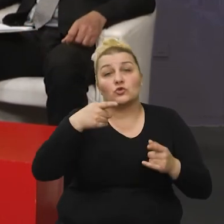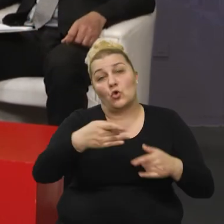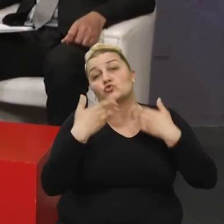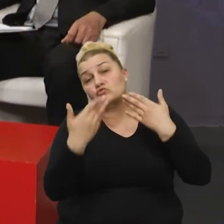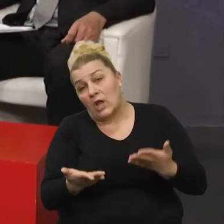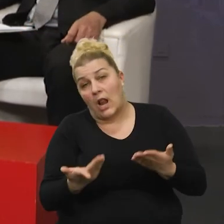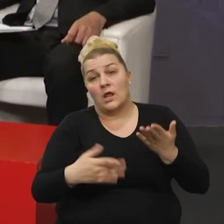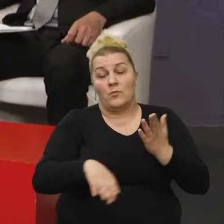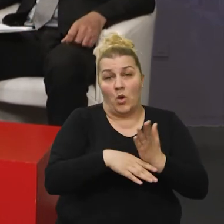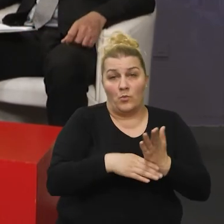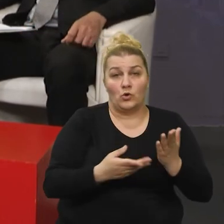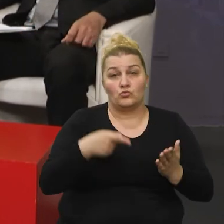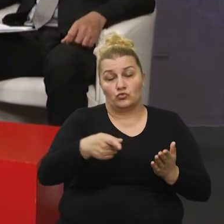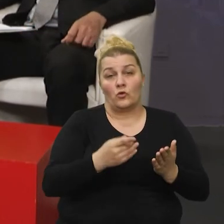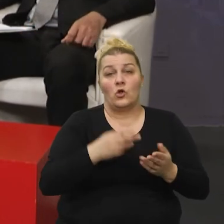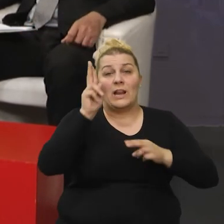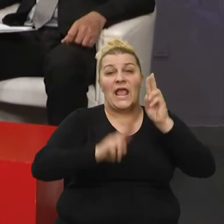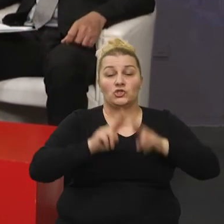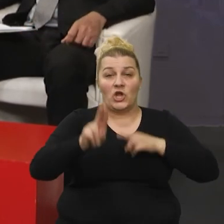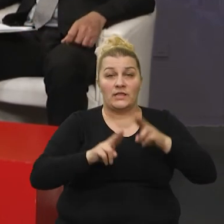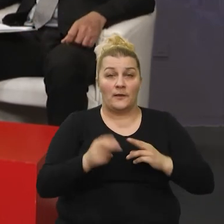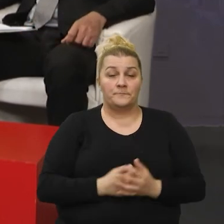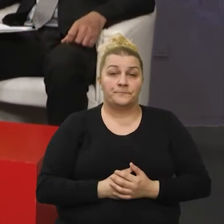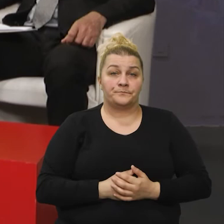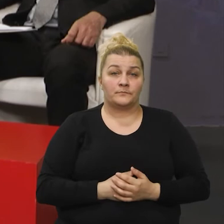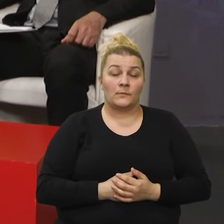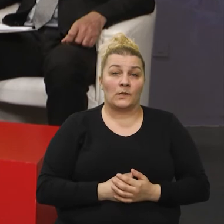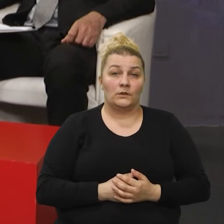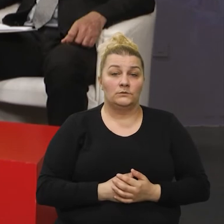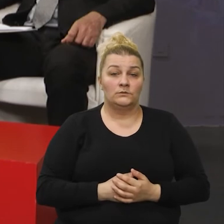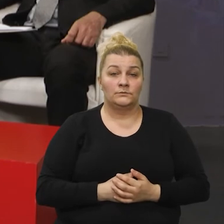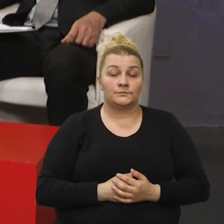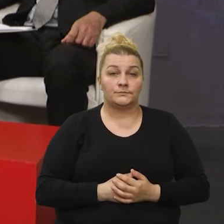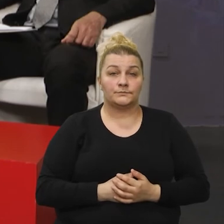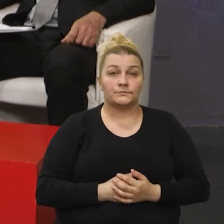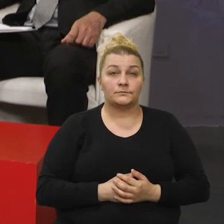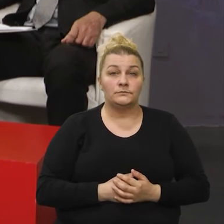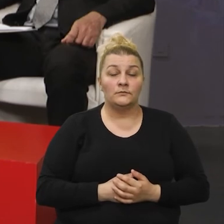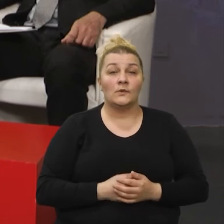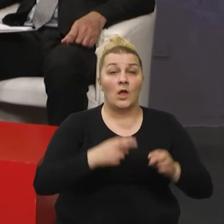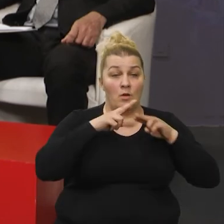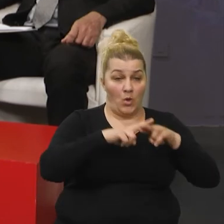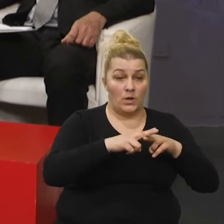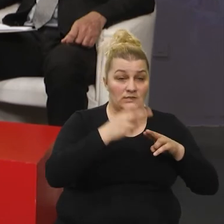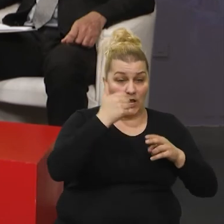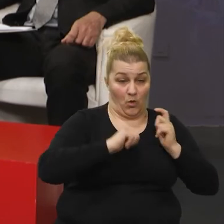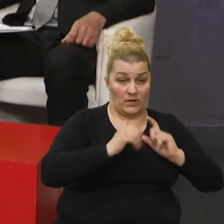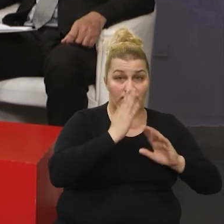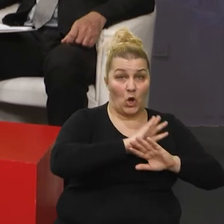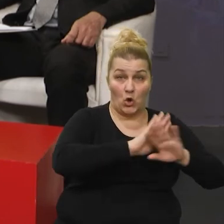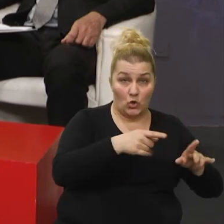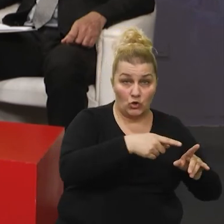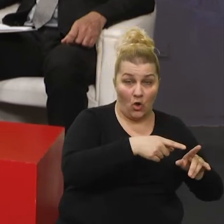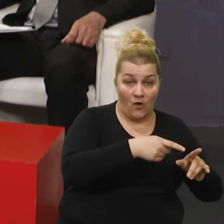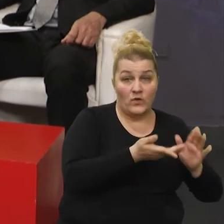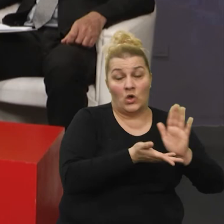bilo pruženo u tom liječenju. Kad je išla iz polnice, kad je završen taj